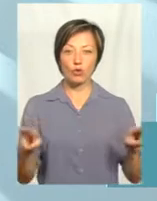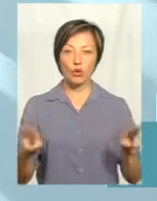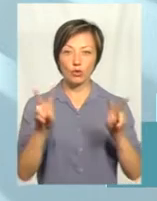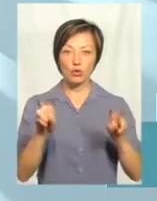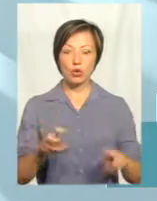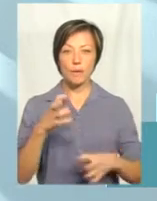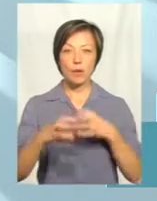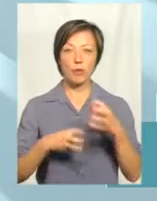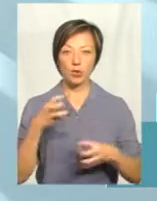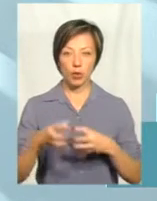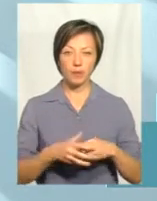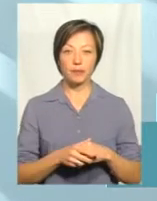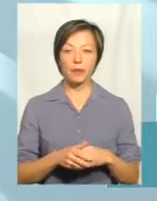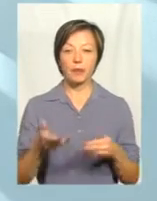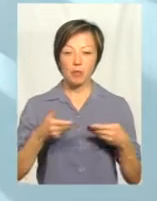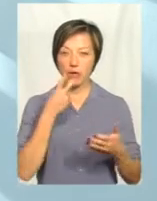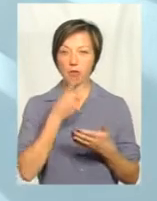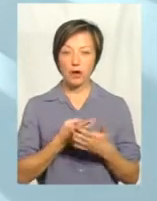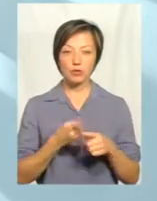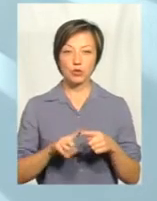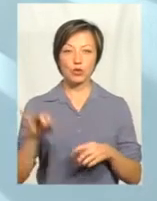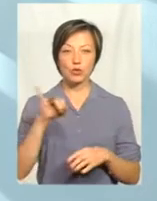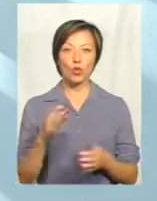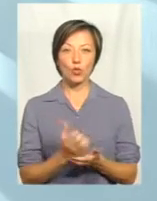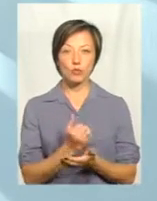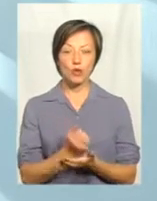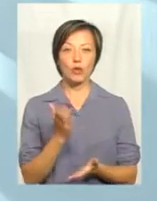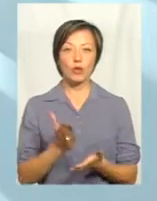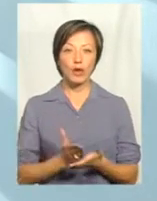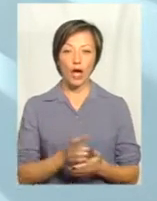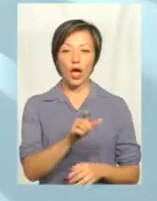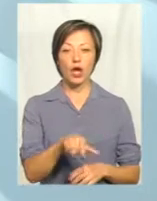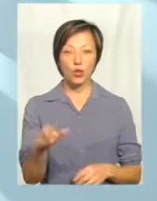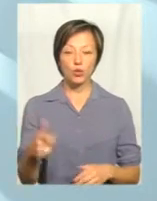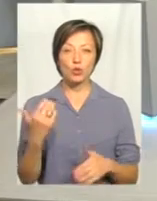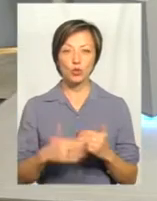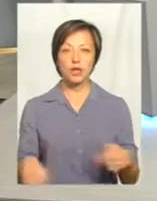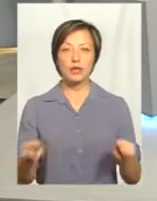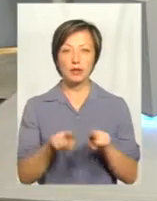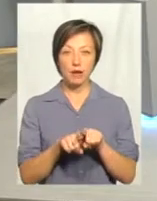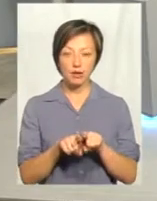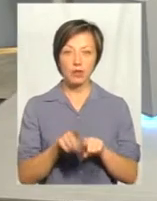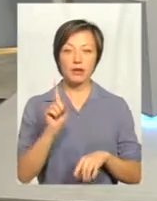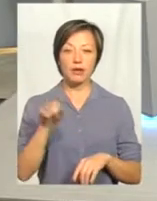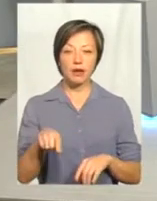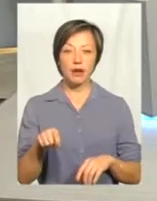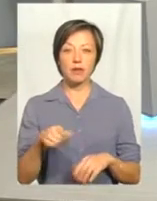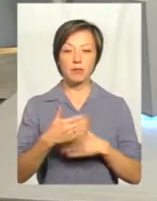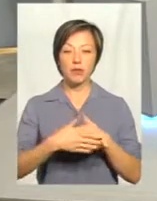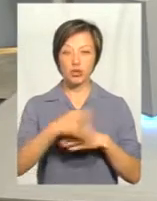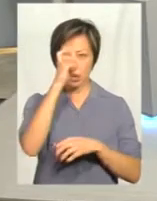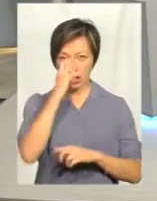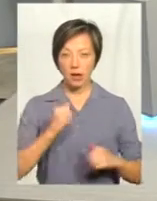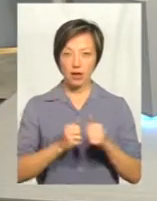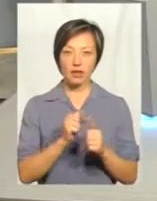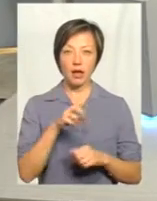же самий помідор. І ми бачимо вже теж цю історію успіху, яка є. І люди вже теж виходять, нехай, на ближчі країни,